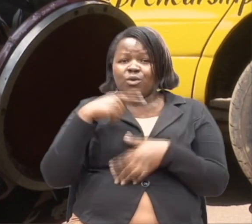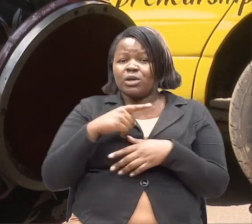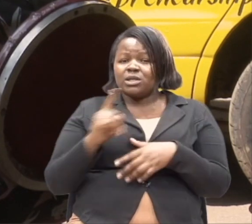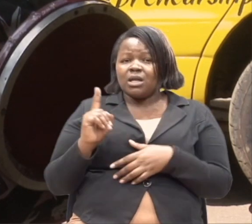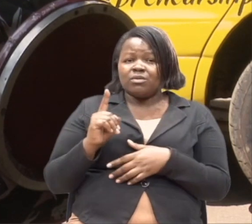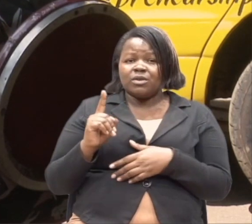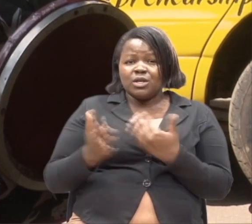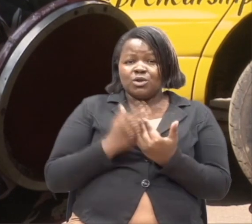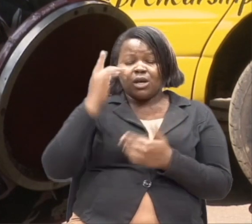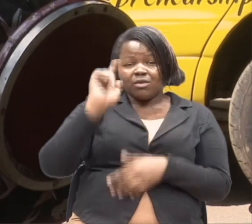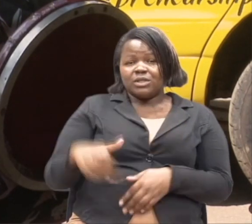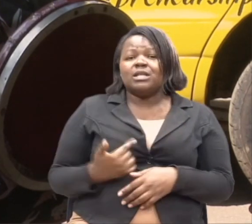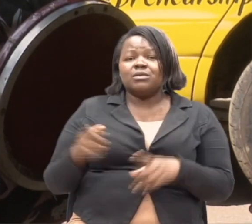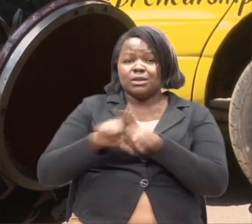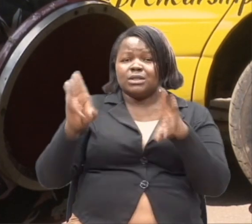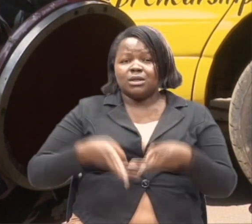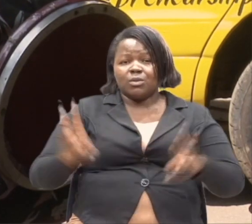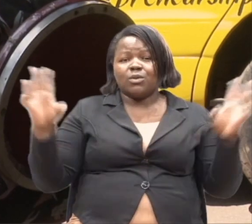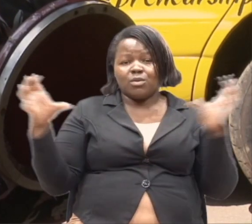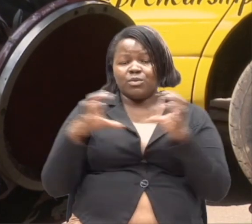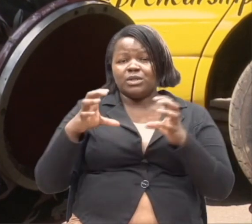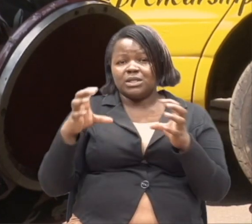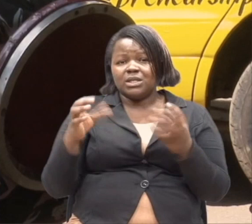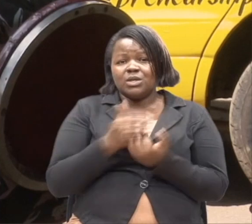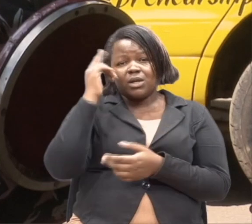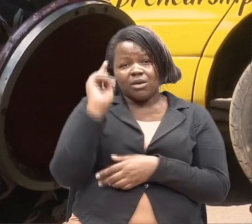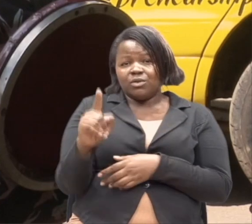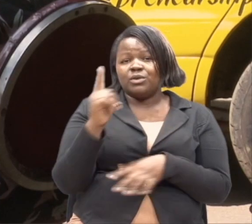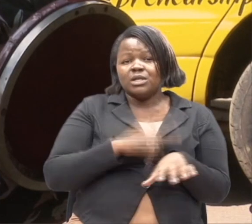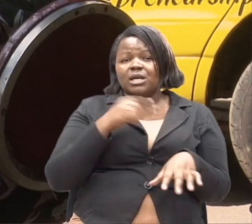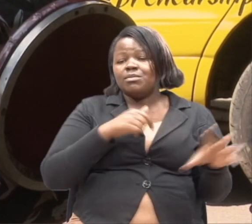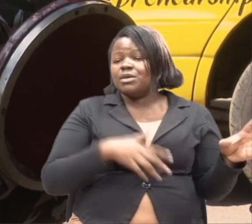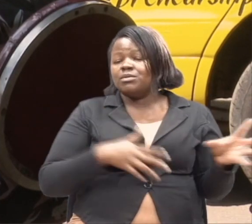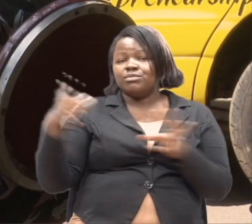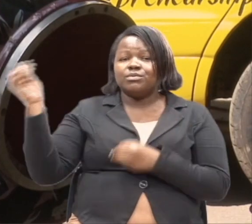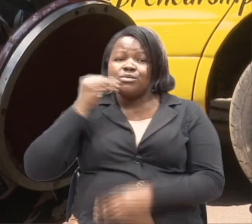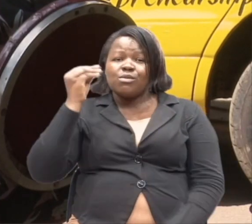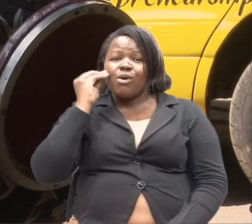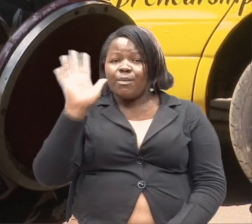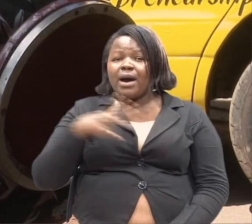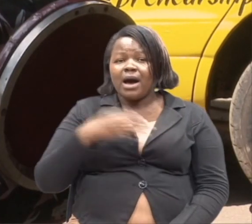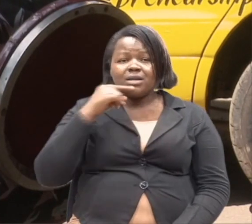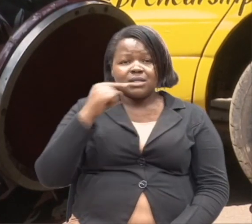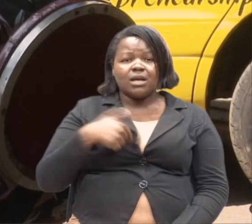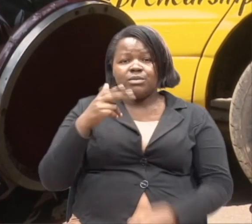unajichukua. Ndiyo community itakuchukua. Vire nilienda kwao. Nikawambia mimi naituwa kamau.